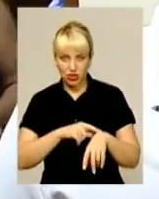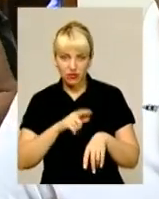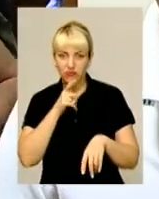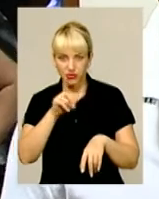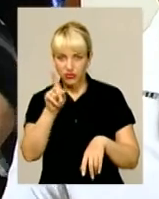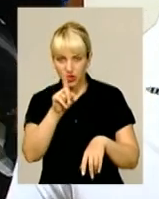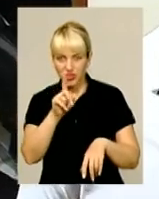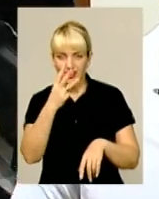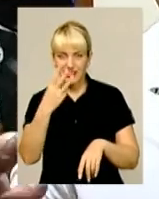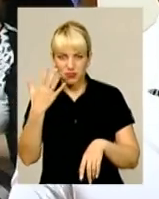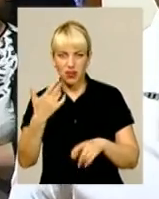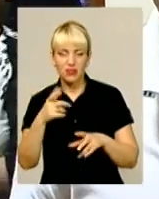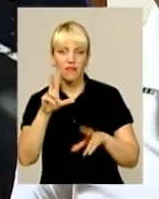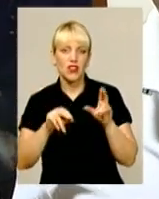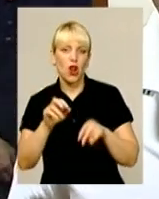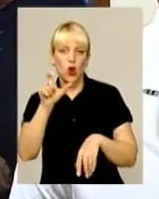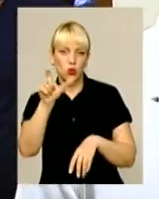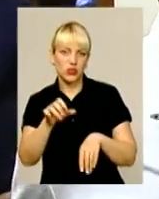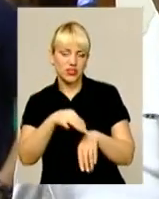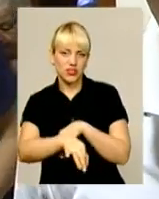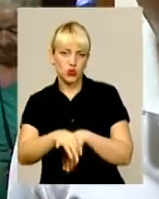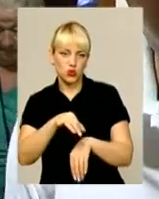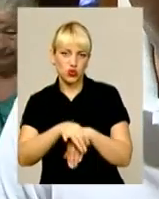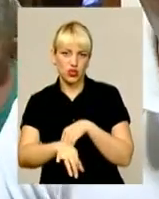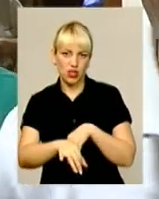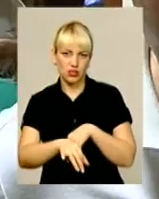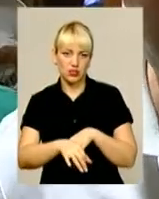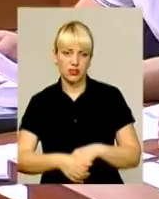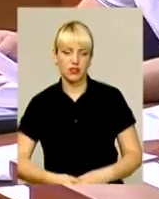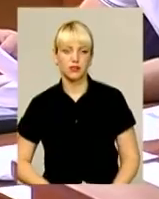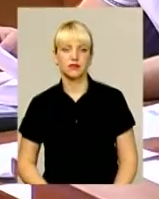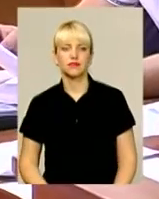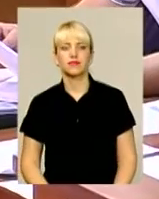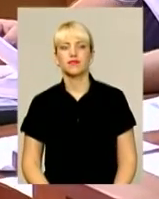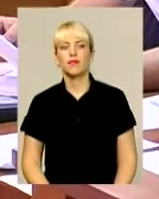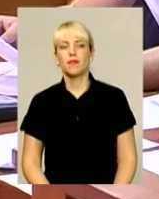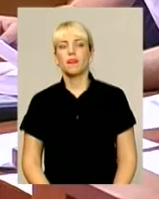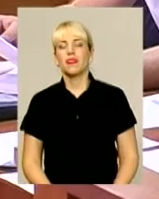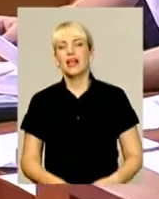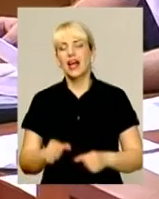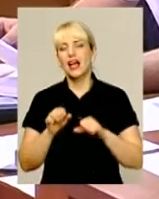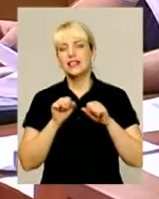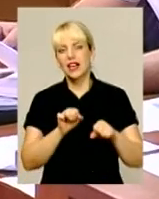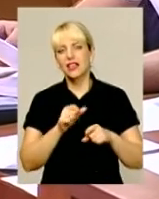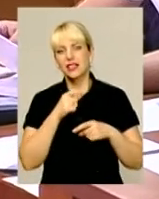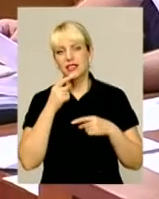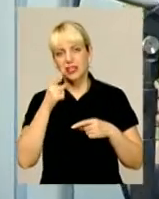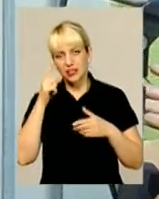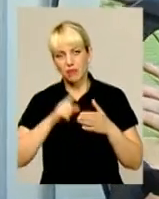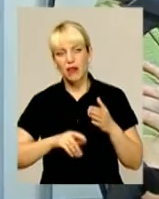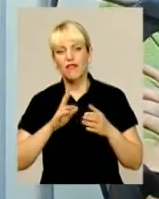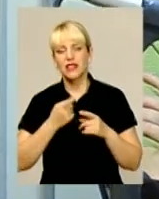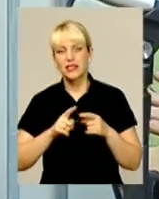над пенсіонером тупо збущалися і чекали, стільки годин його прокремали в піці. Захисник запевнив, прийняте судом рішення буде